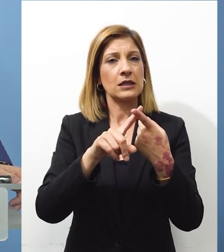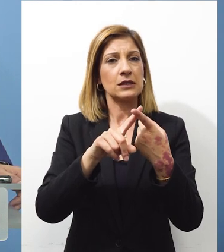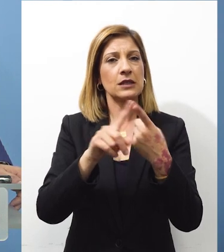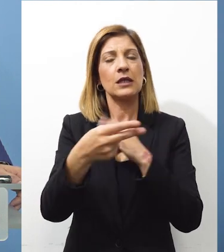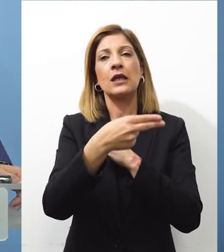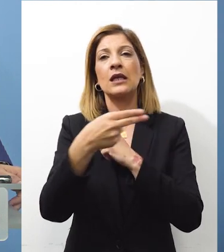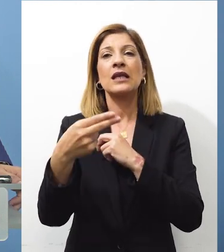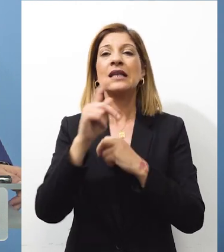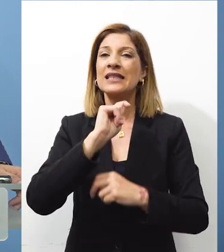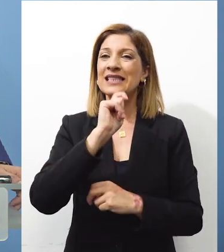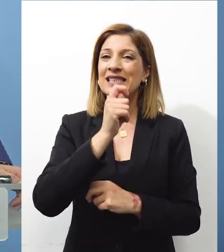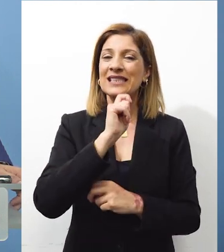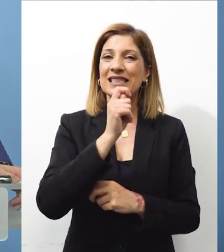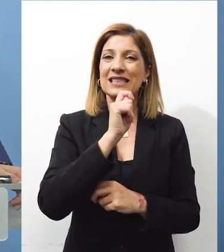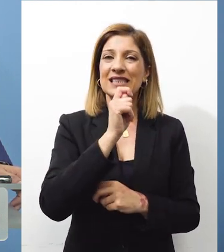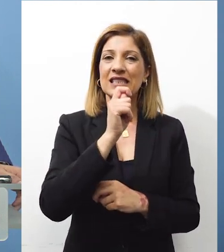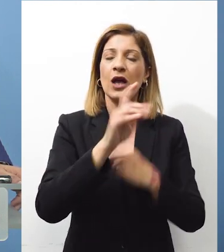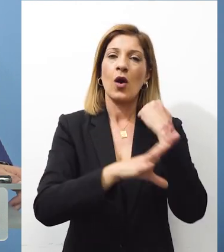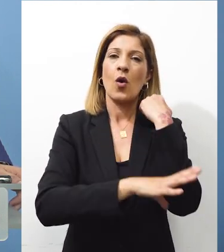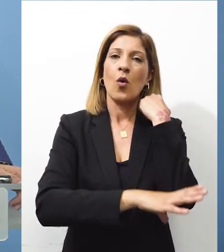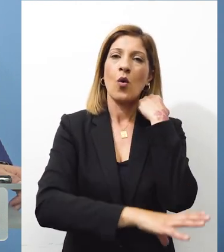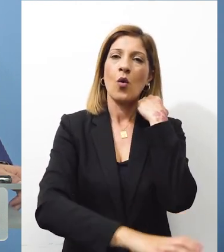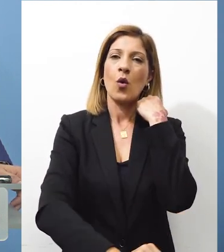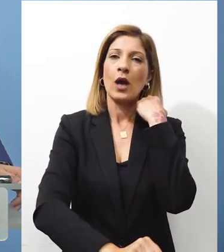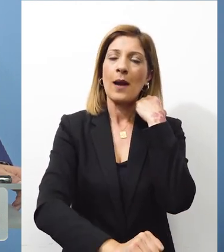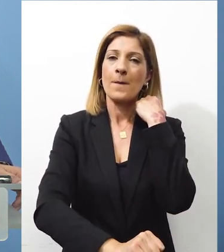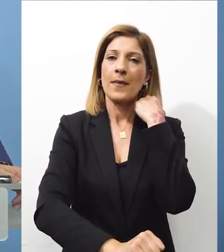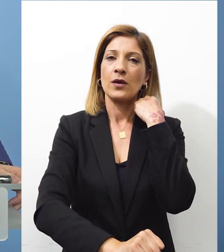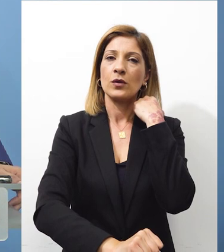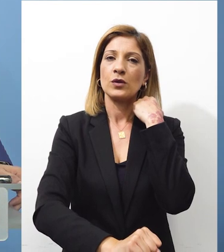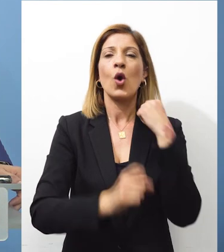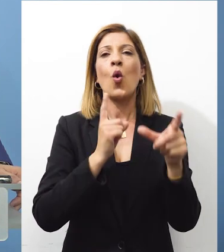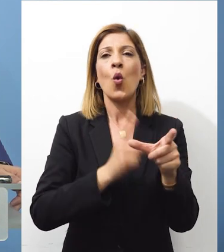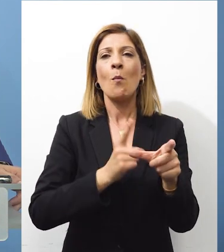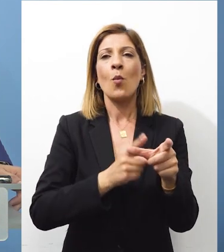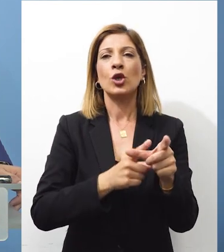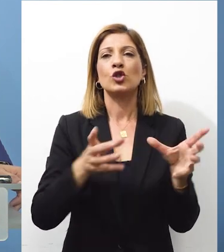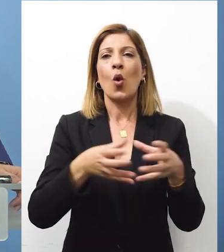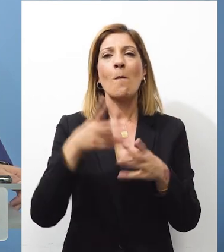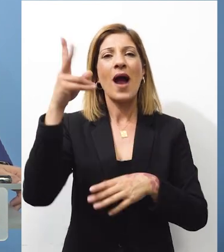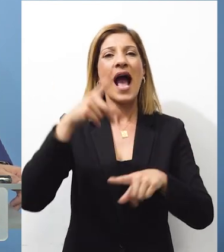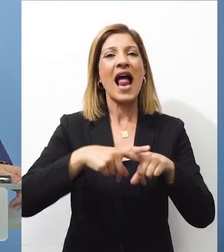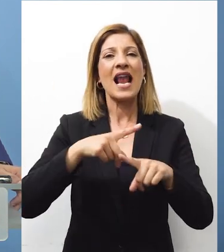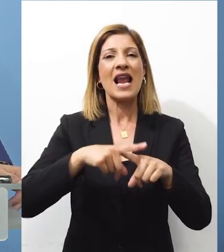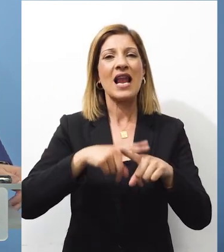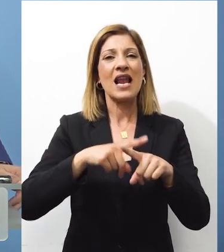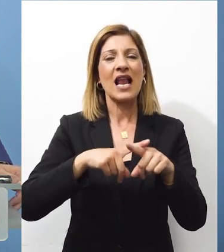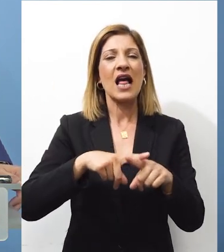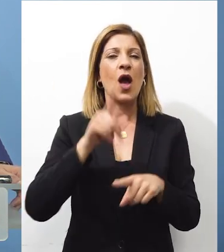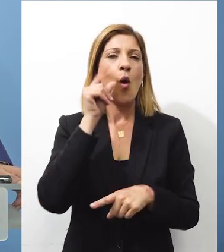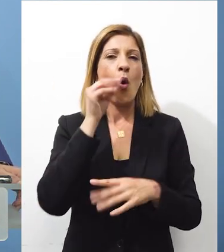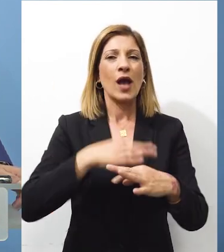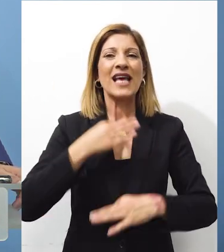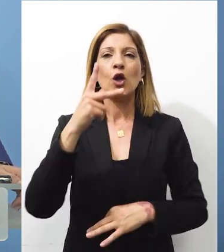για τη συνέντευξη που είχε δώσει ο Γενικός Γραμματέας του Κοιμωνιστικού Κόμματος Ελλάδος ο οποίος που πούμε